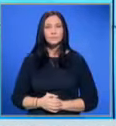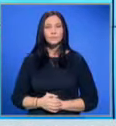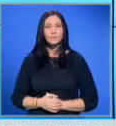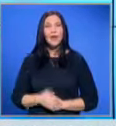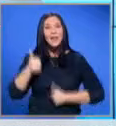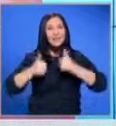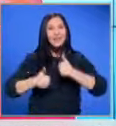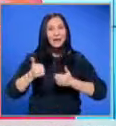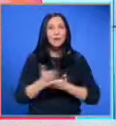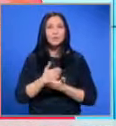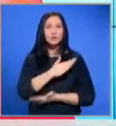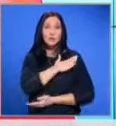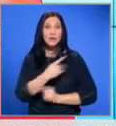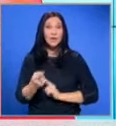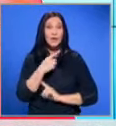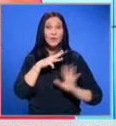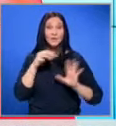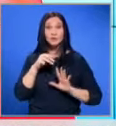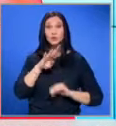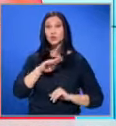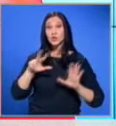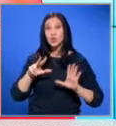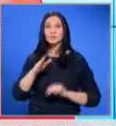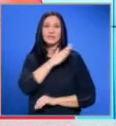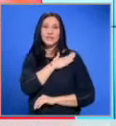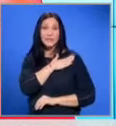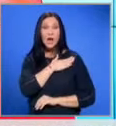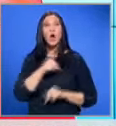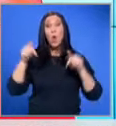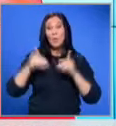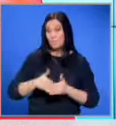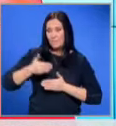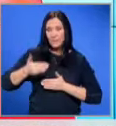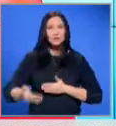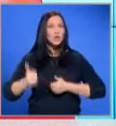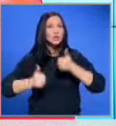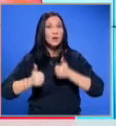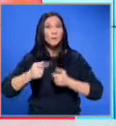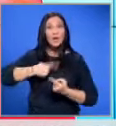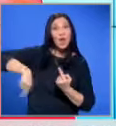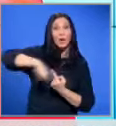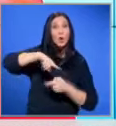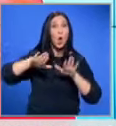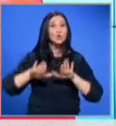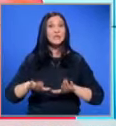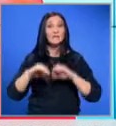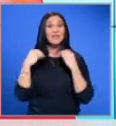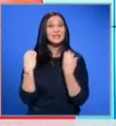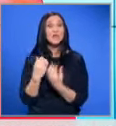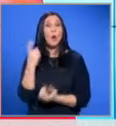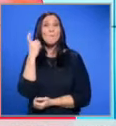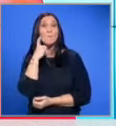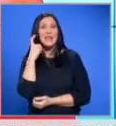А дербито между ЦСК 1948 и ЦСК от предстоящия шампионатен кръг остава на стадиона в